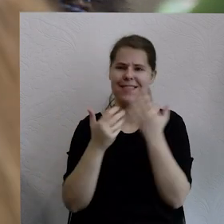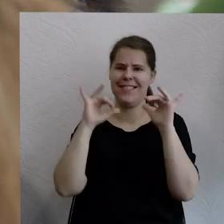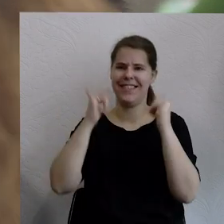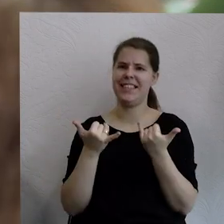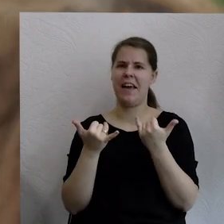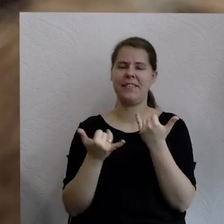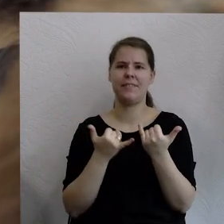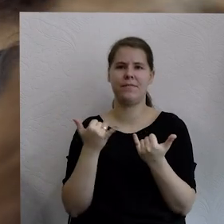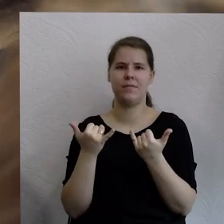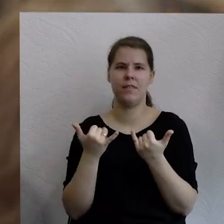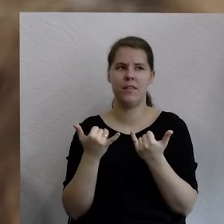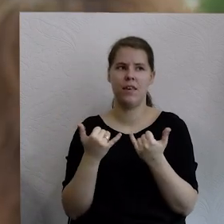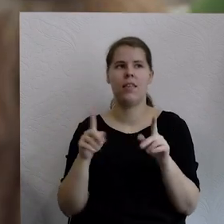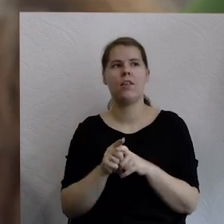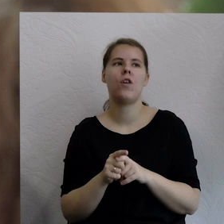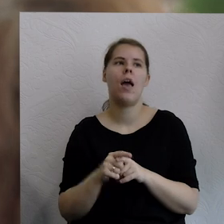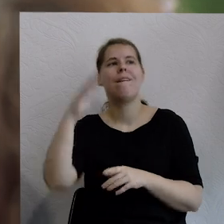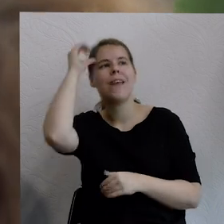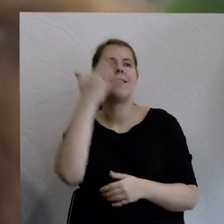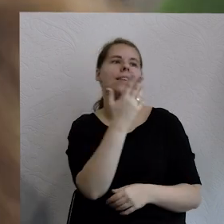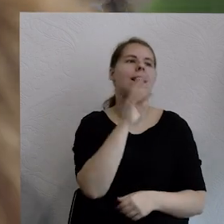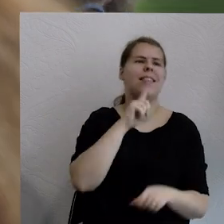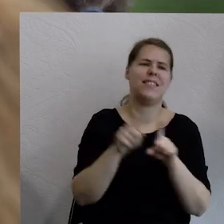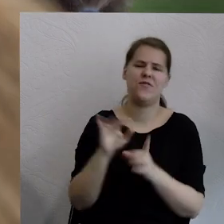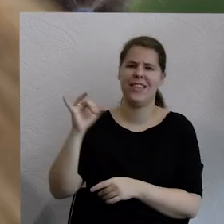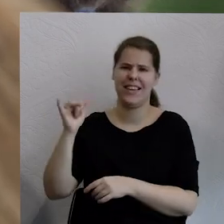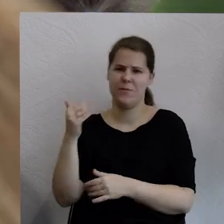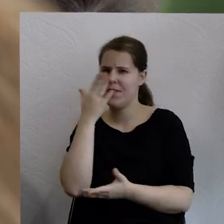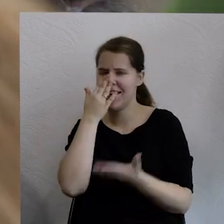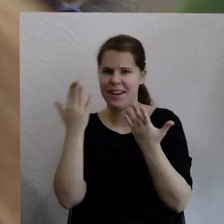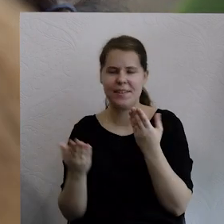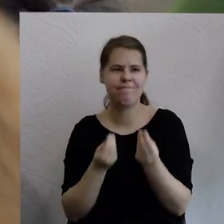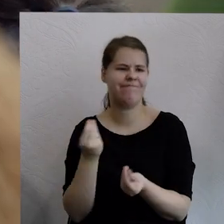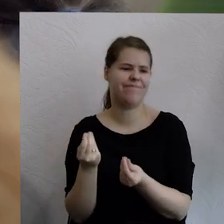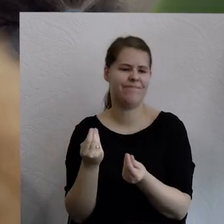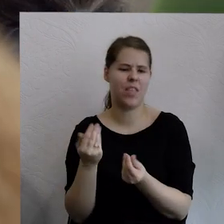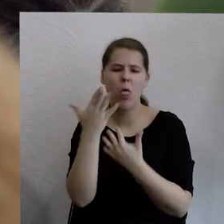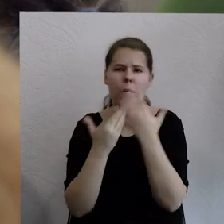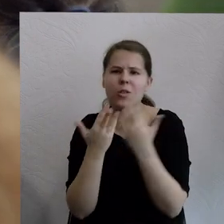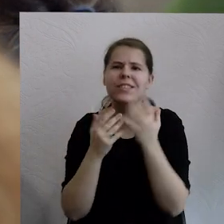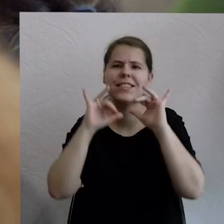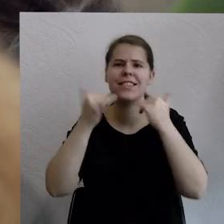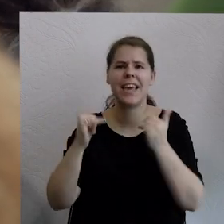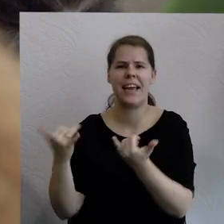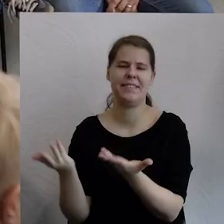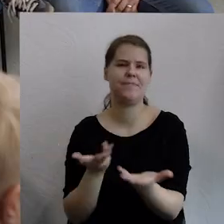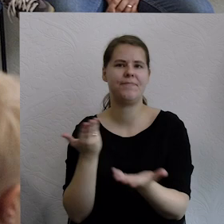już nie mówiąc na przekładanie na jakość, o czym też była mowa, ale to, że jak to mierzyć. i może właśnie ten szum związany